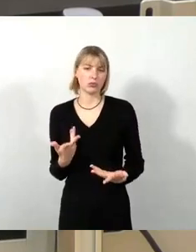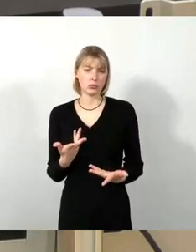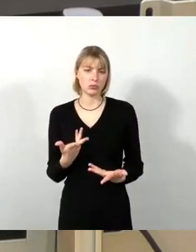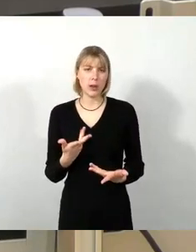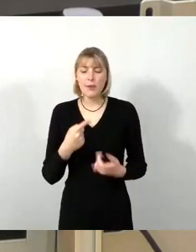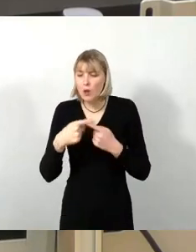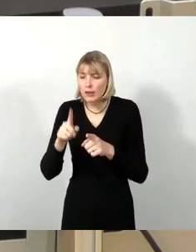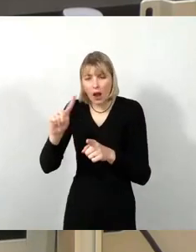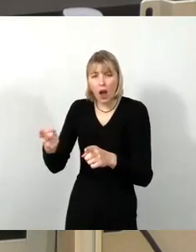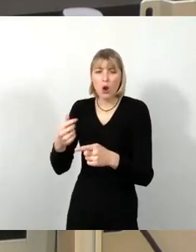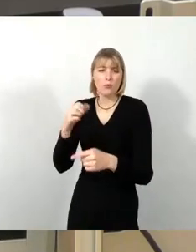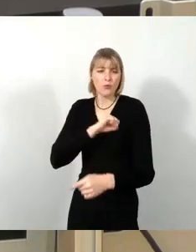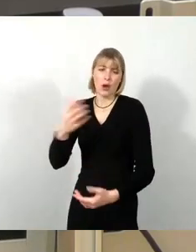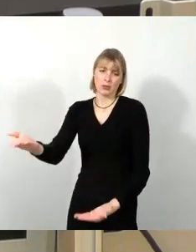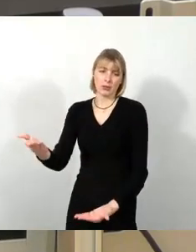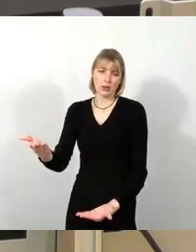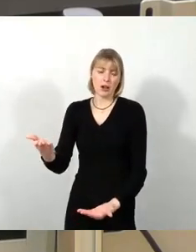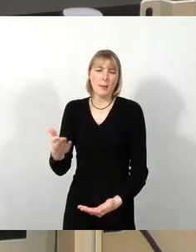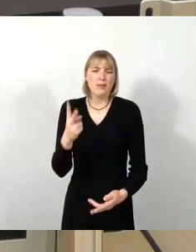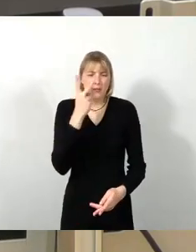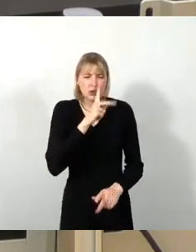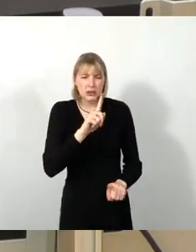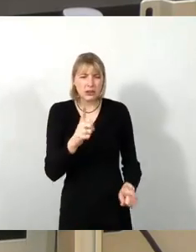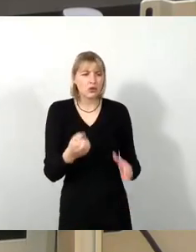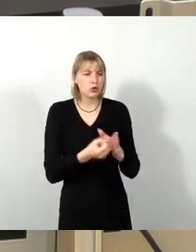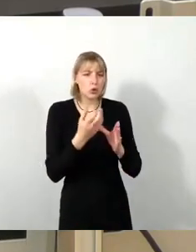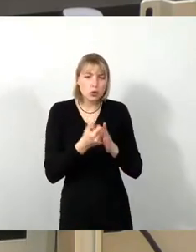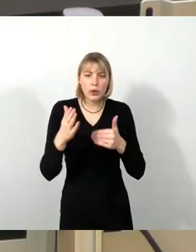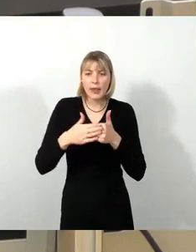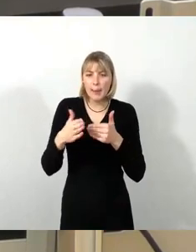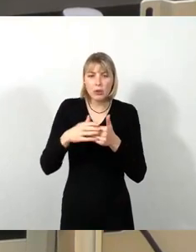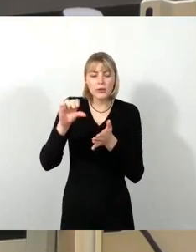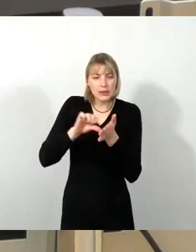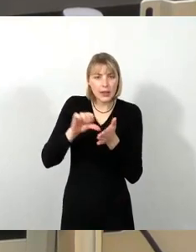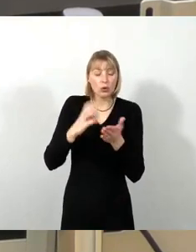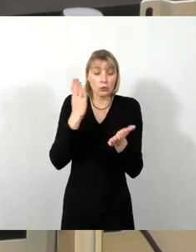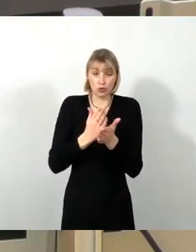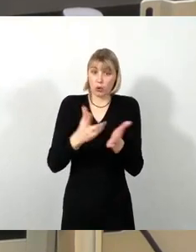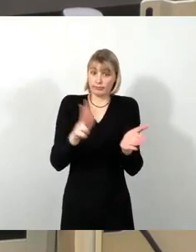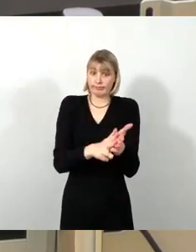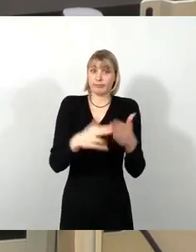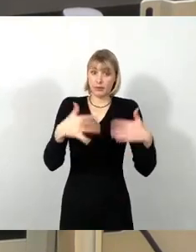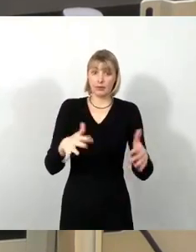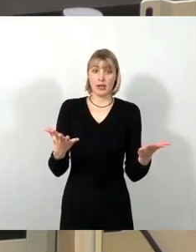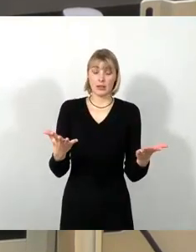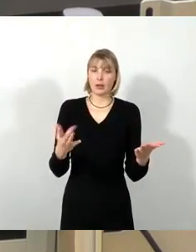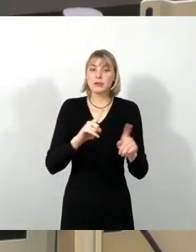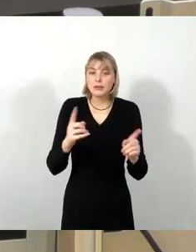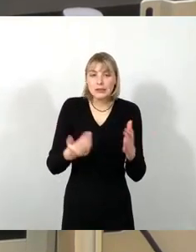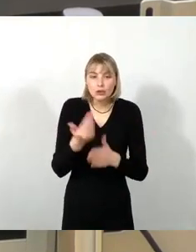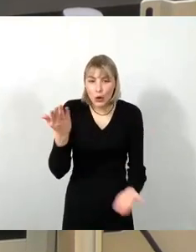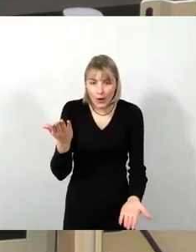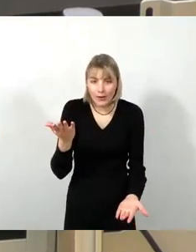ein Kultur- und Nachbarschaftszentrum, welches wir schon bereits genehmigt haben, das ist nicht neu, also